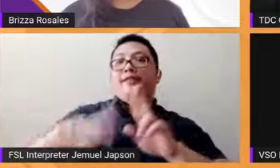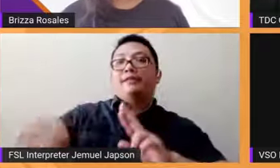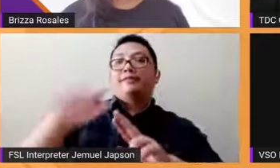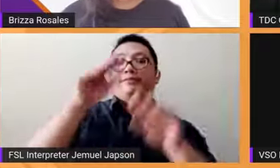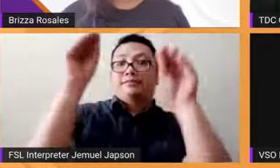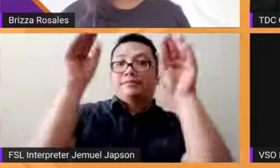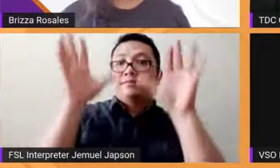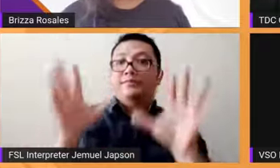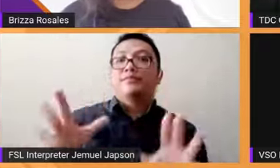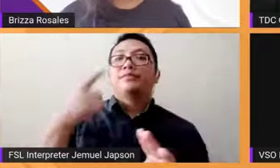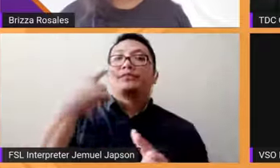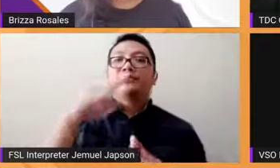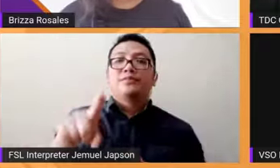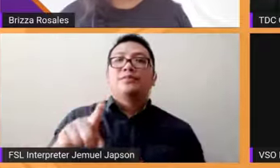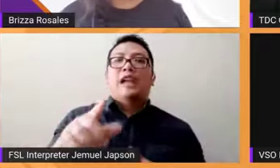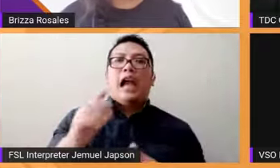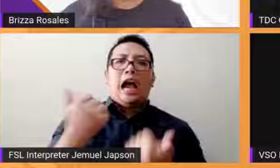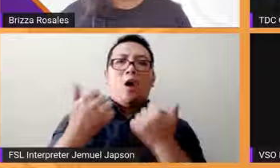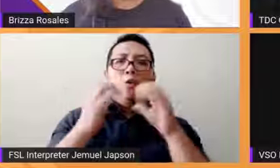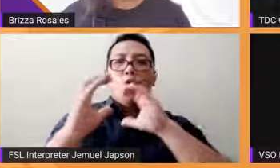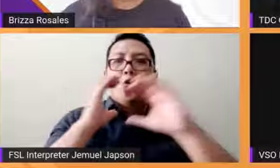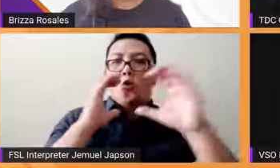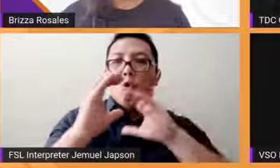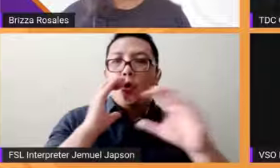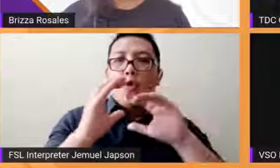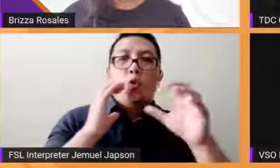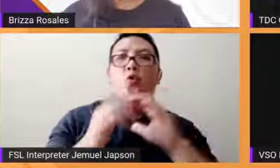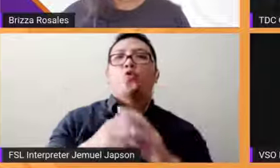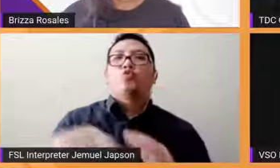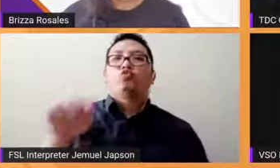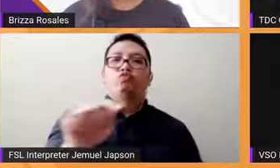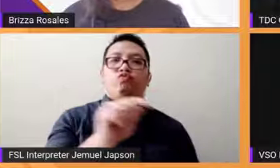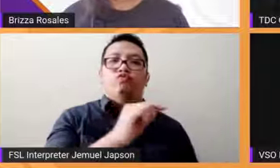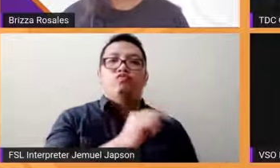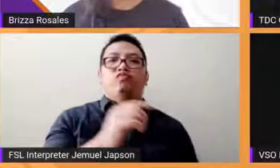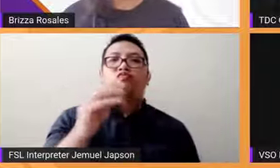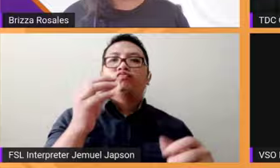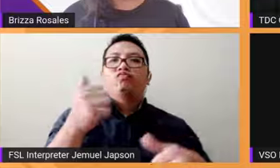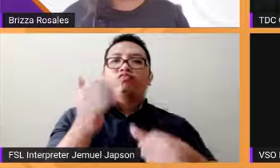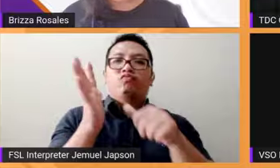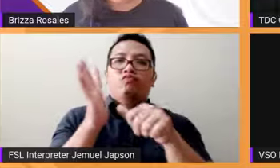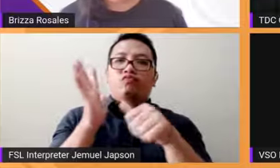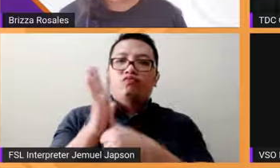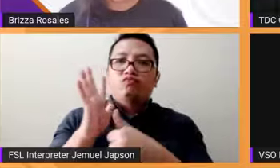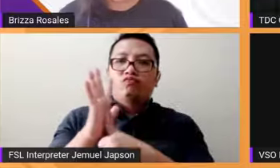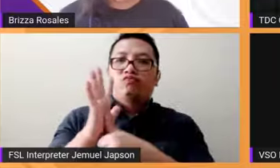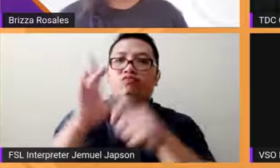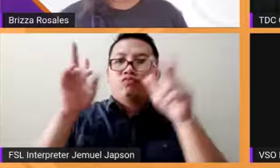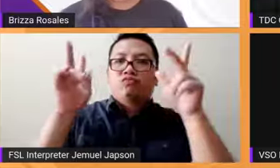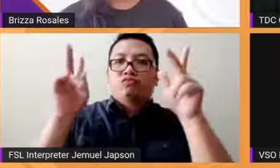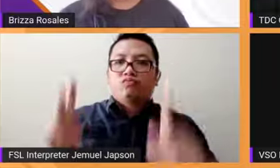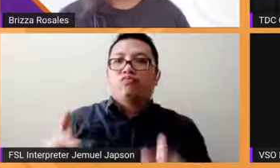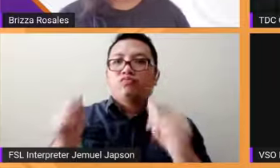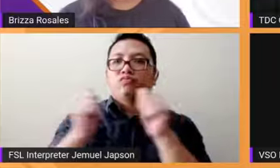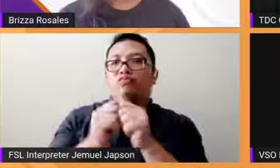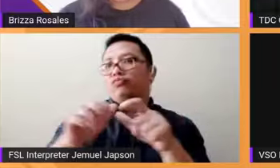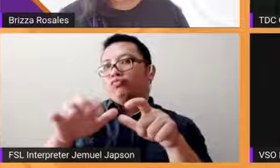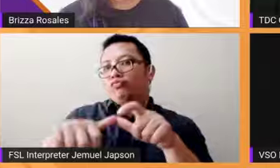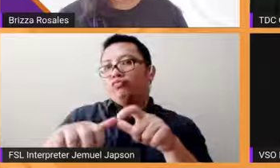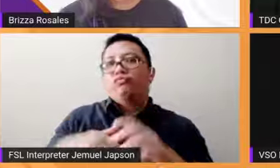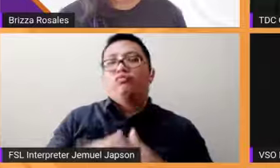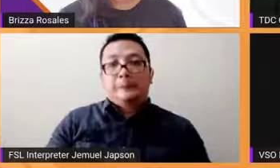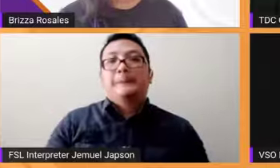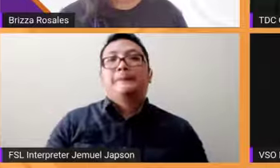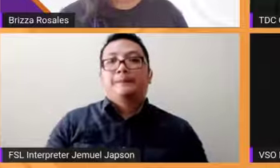kung paano kakausapin yung mga ating botante na person with disability so ayan yung